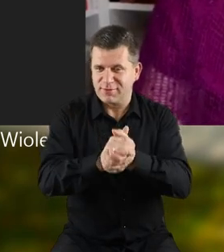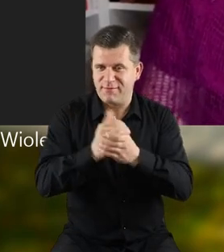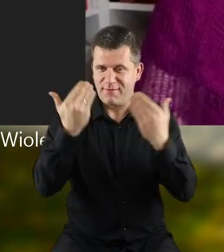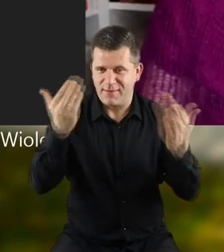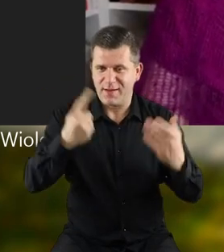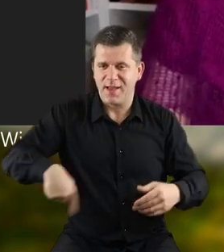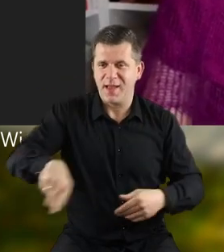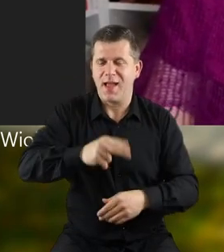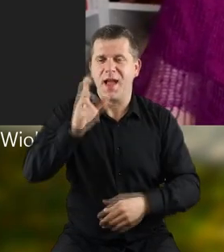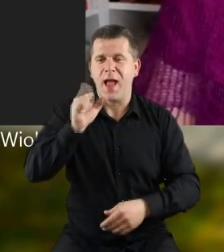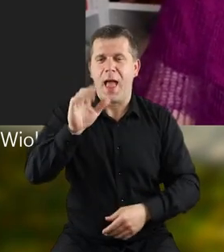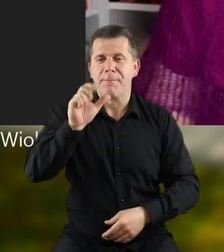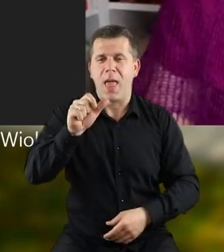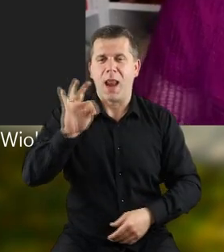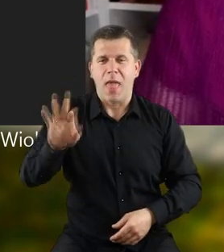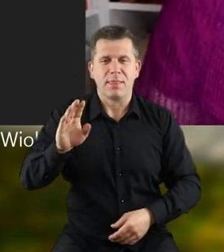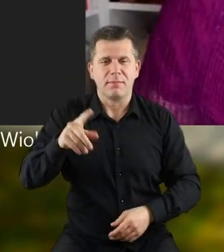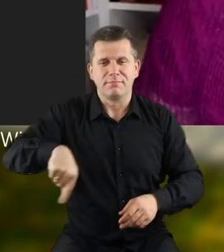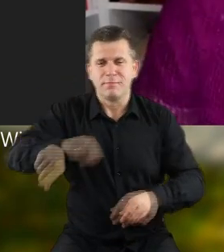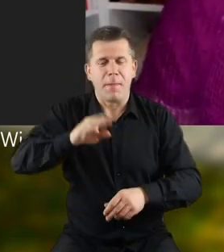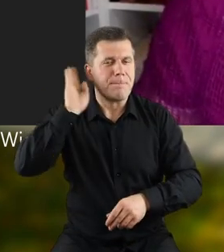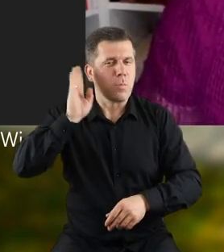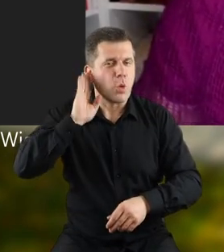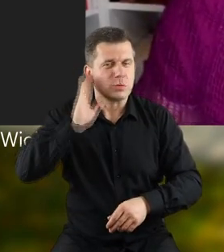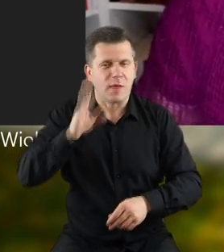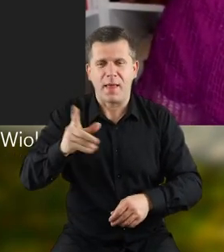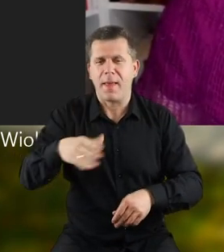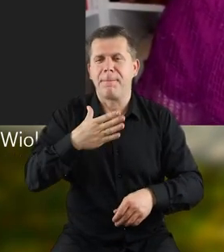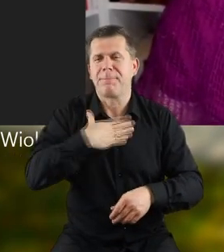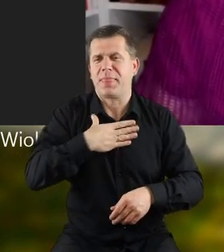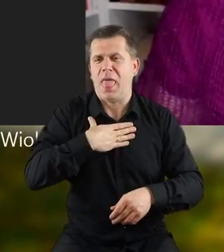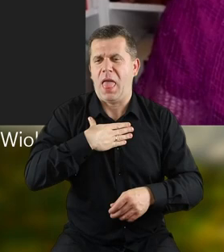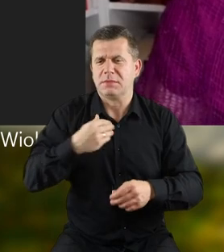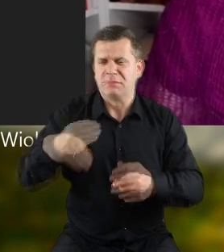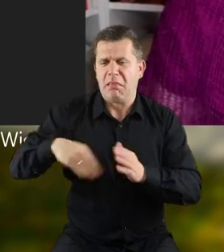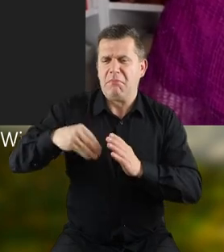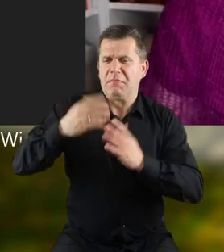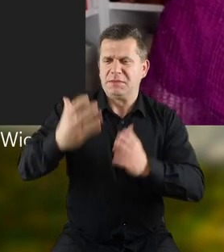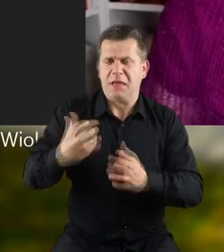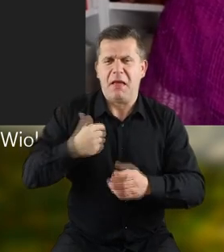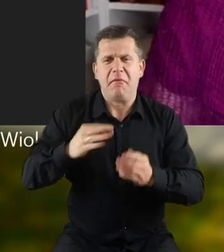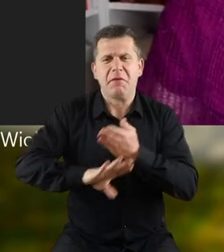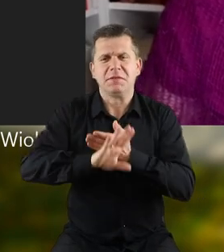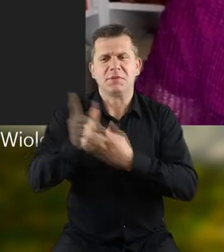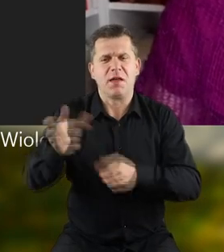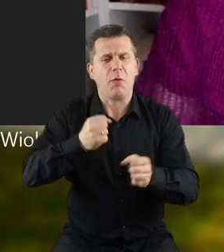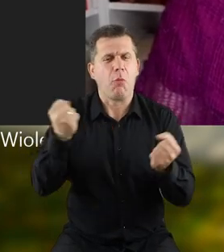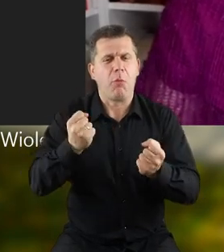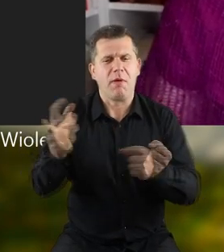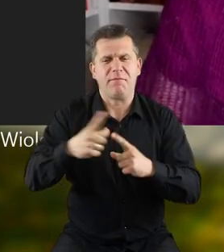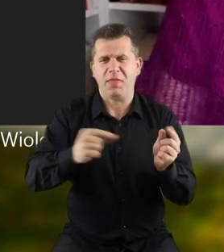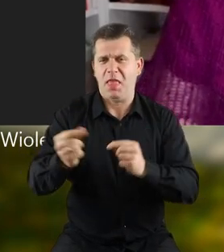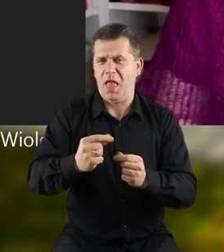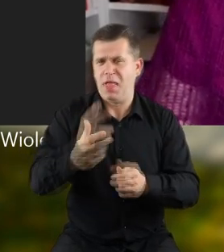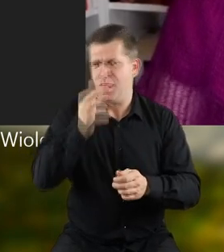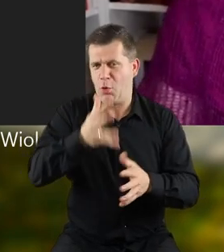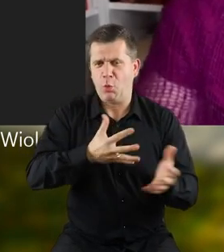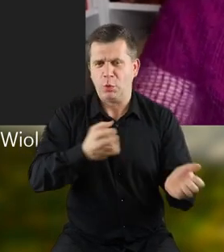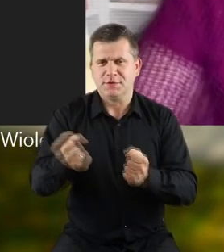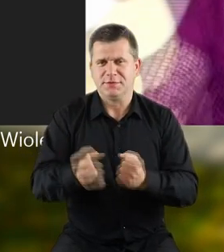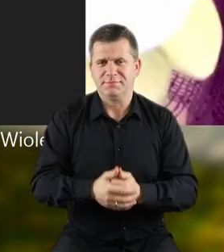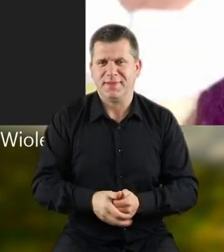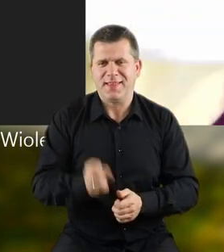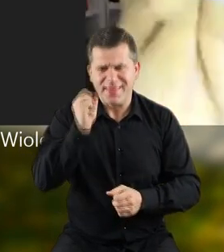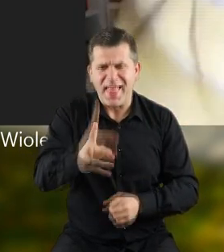z wami mój kabarecik pruszakowy, bo już tu mnie piesek szturcha noskiem, że on chce wystąpić, bo on jest wielką gwiazdą, nie mogę go